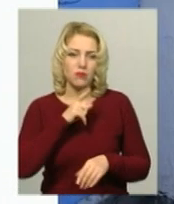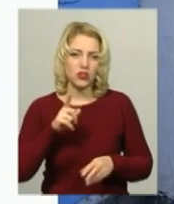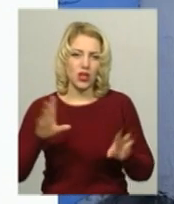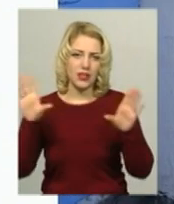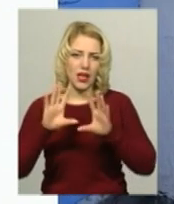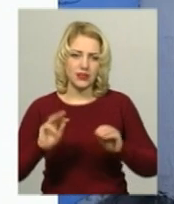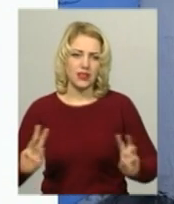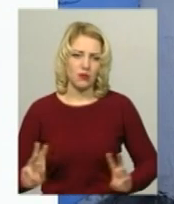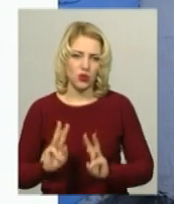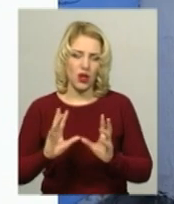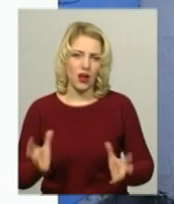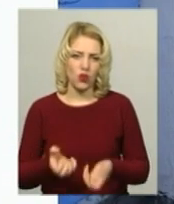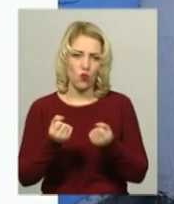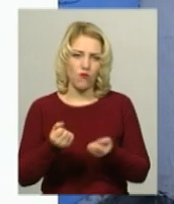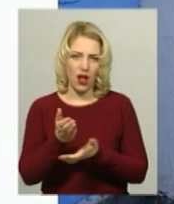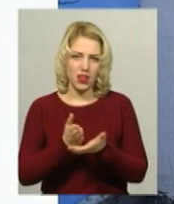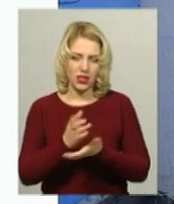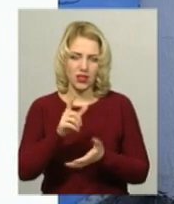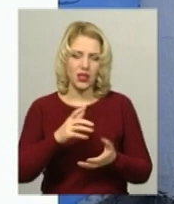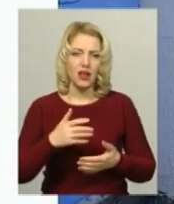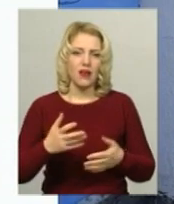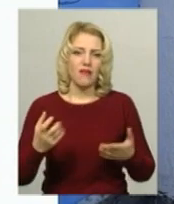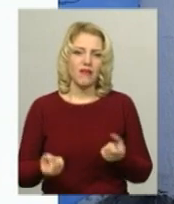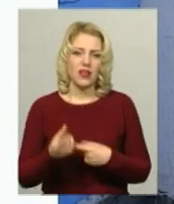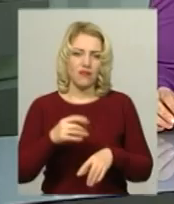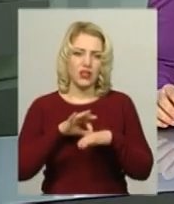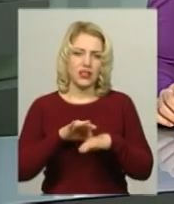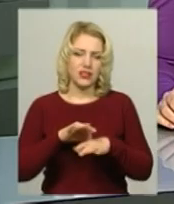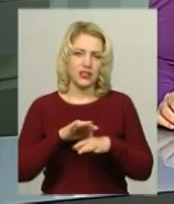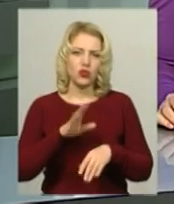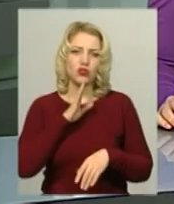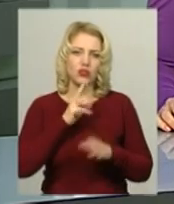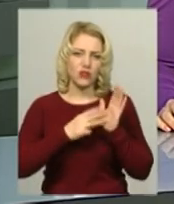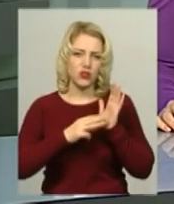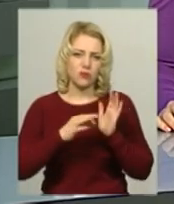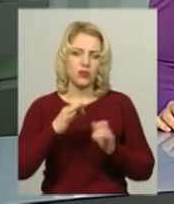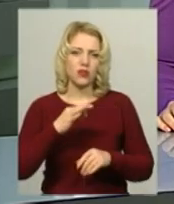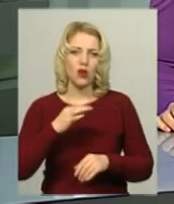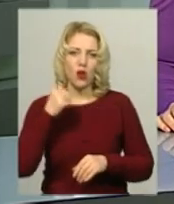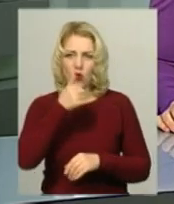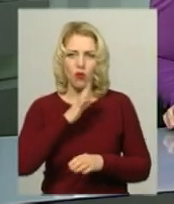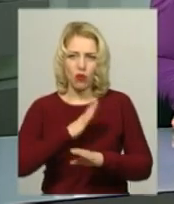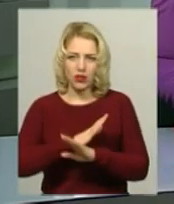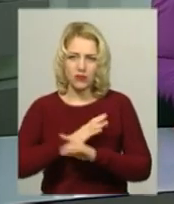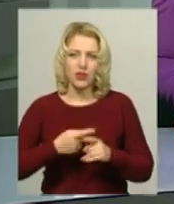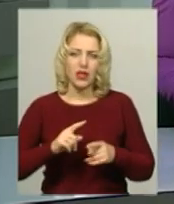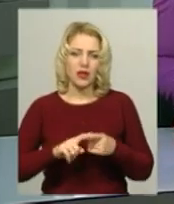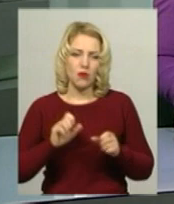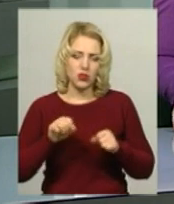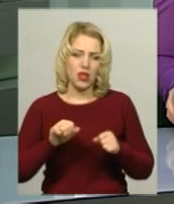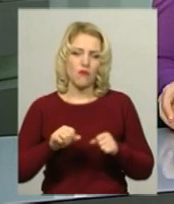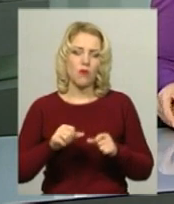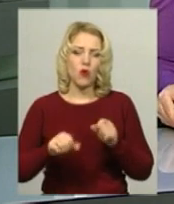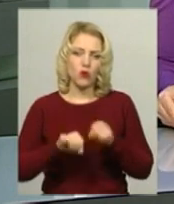пожежі рятувальники виявили у будинку бездихане тіло 80-річної жінки. Ймовірна причина пожежі – порушення правил технічної